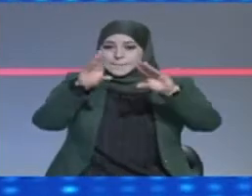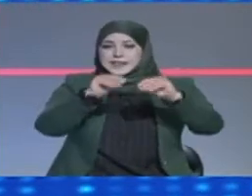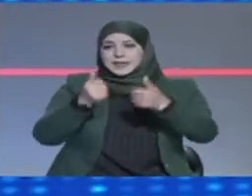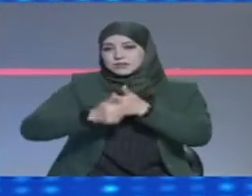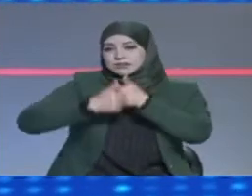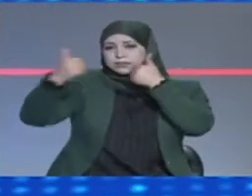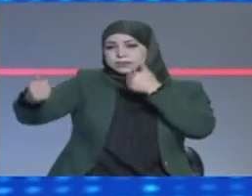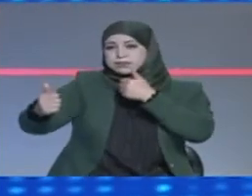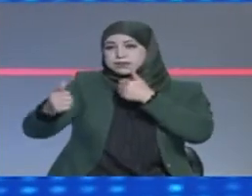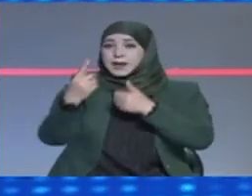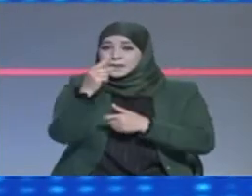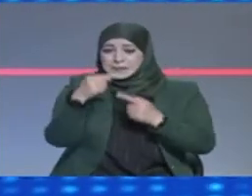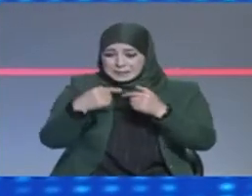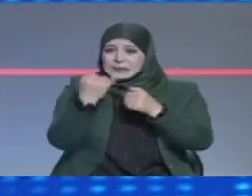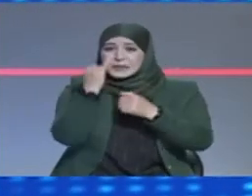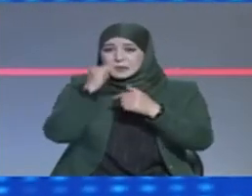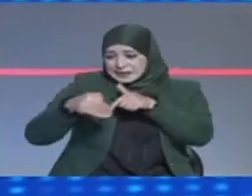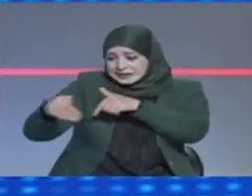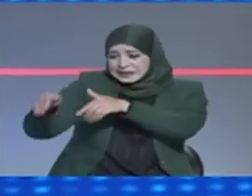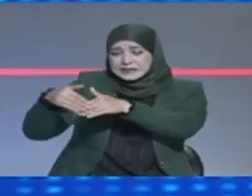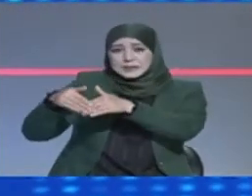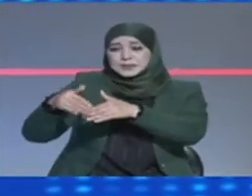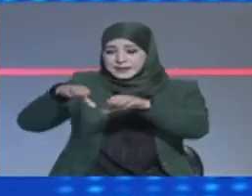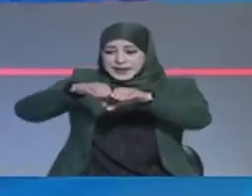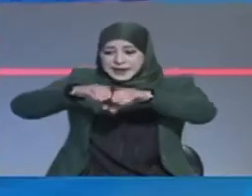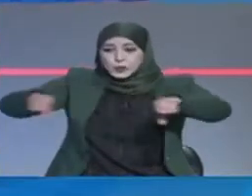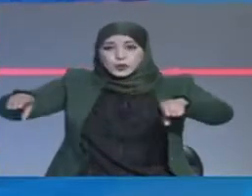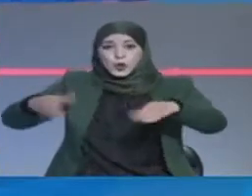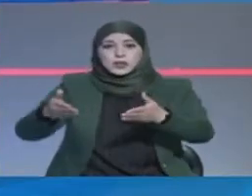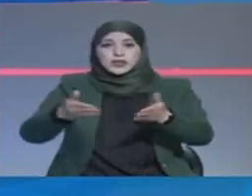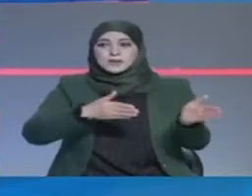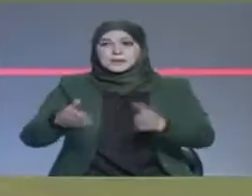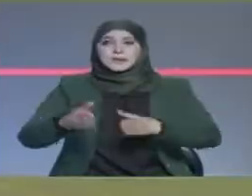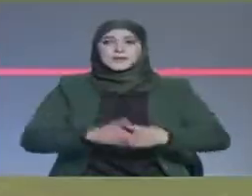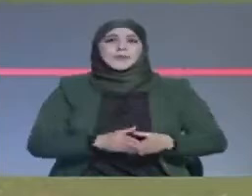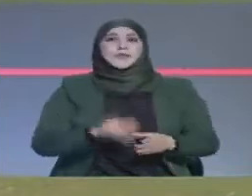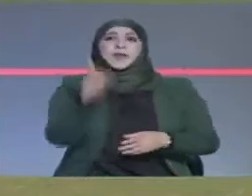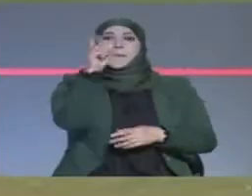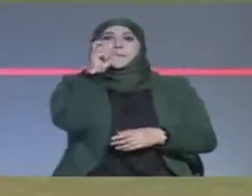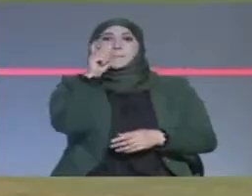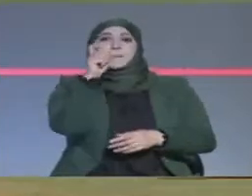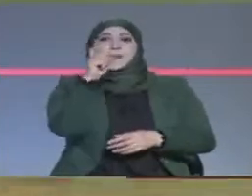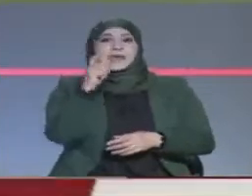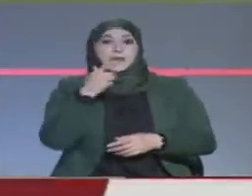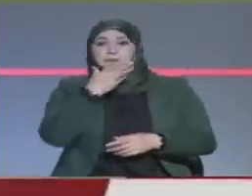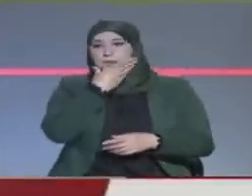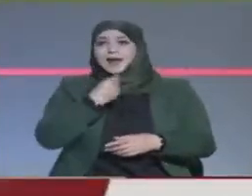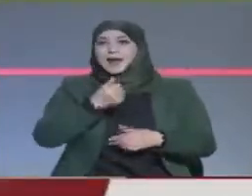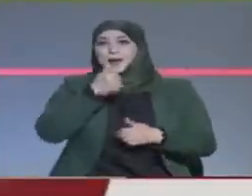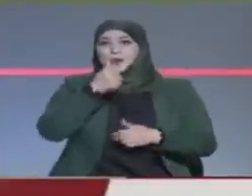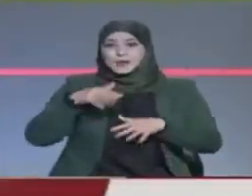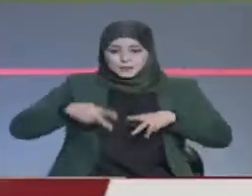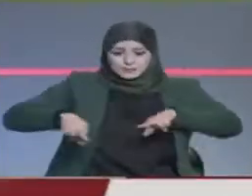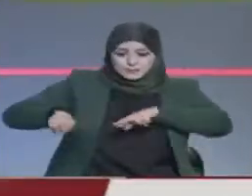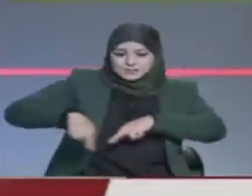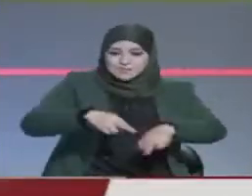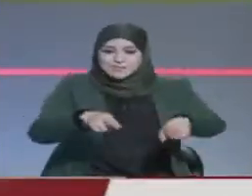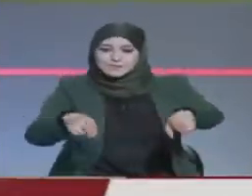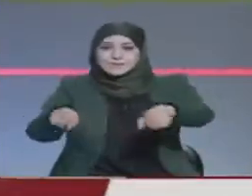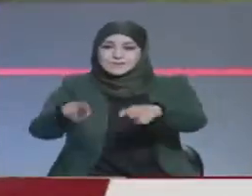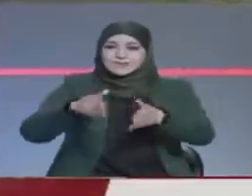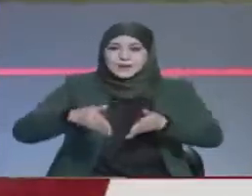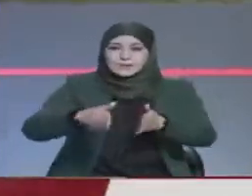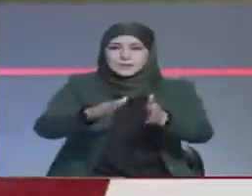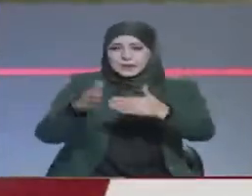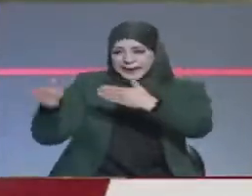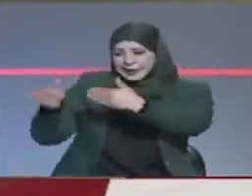بضعة أمتار عن سد بن مطير مياه عذبة تنساب عبر هذا الوديء وعلى بعد بضعة